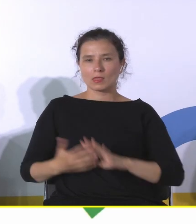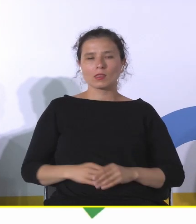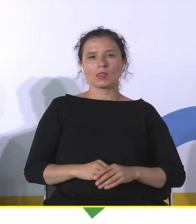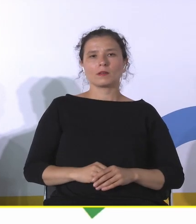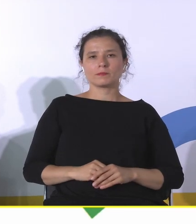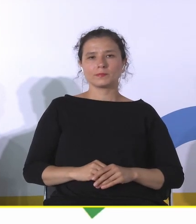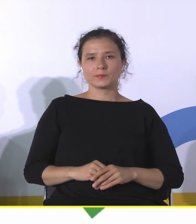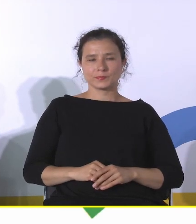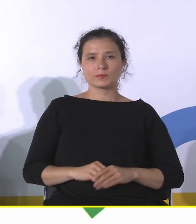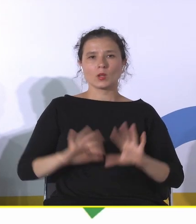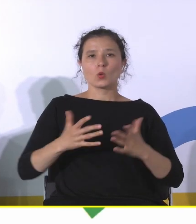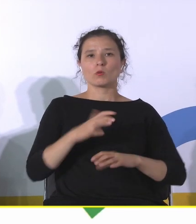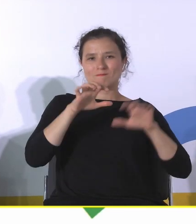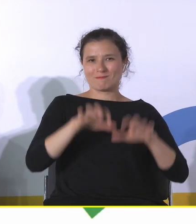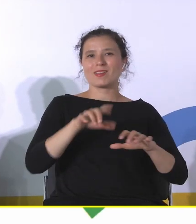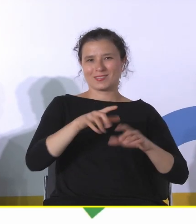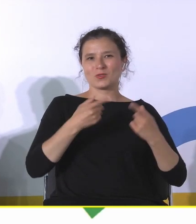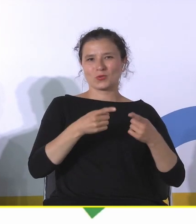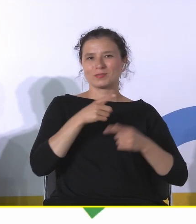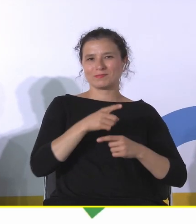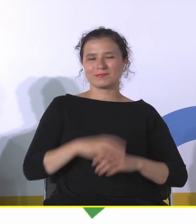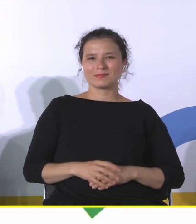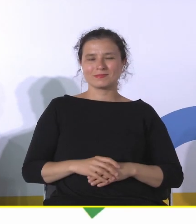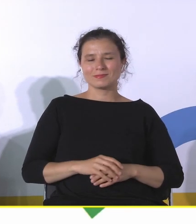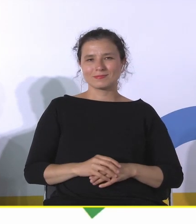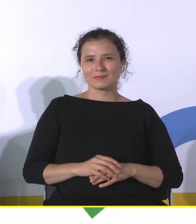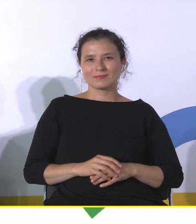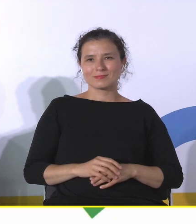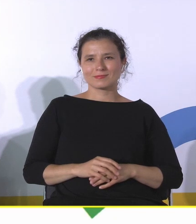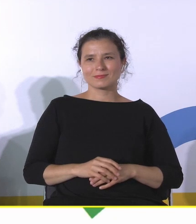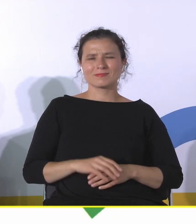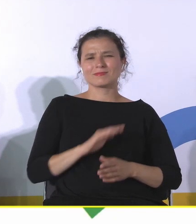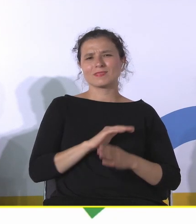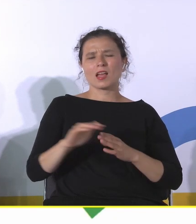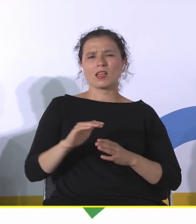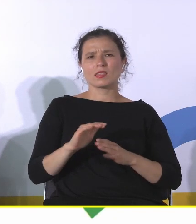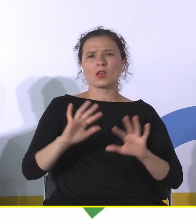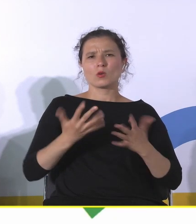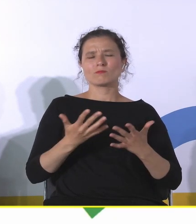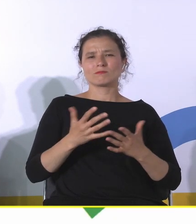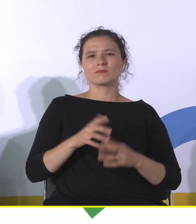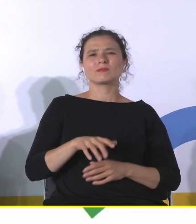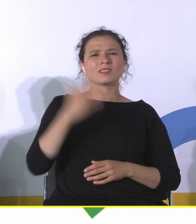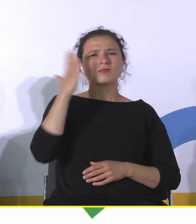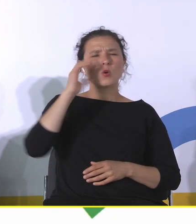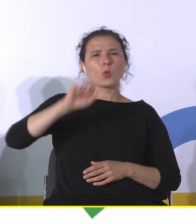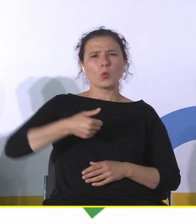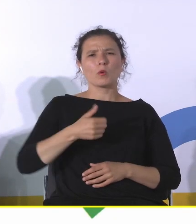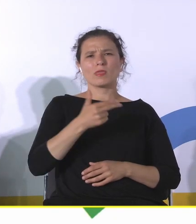Jest prezesem tej organizacji, znany jako warsawianista, popularyzator,